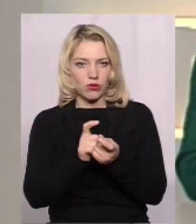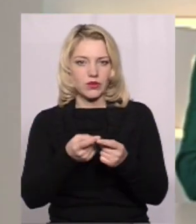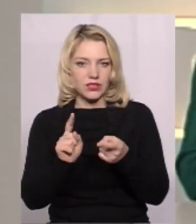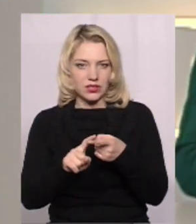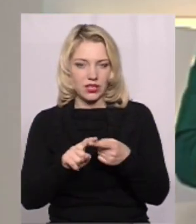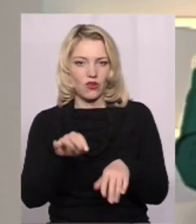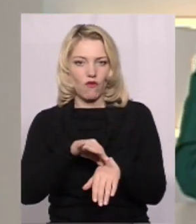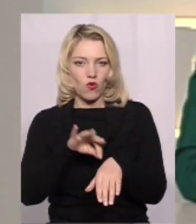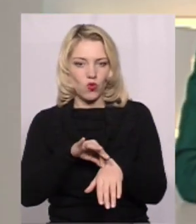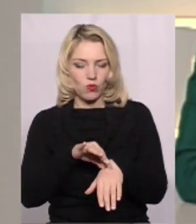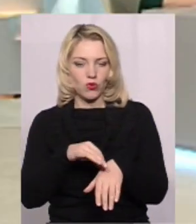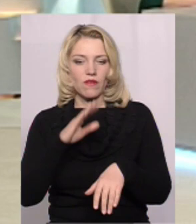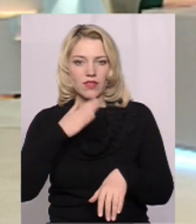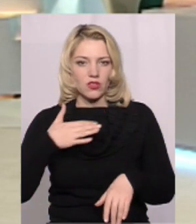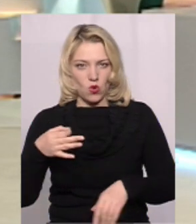області?